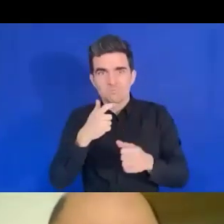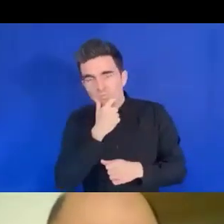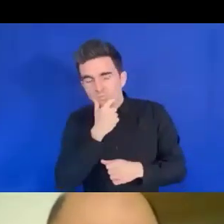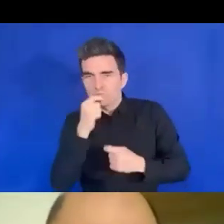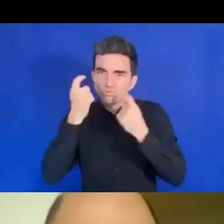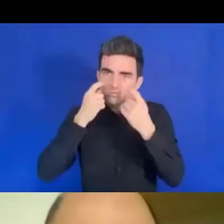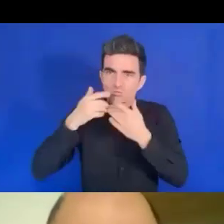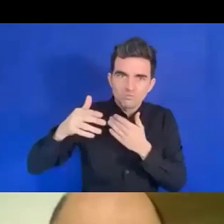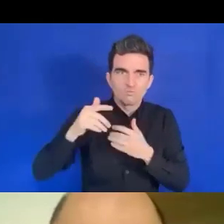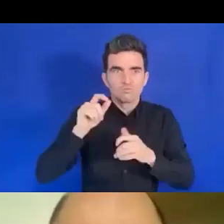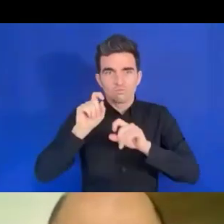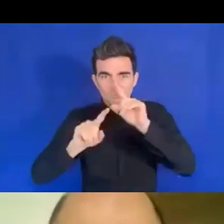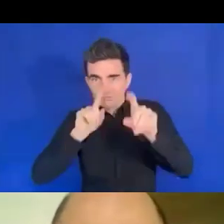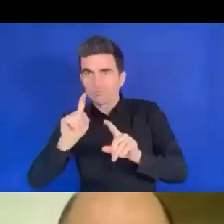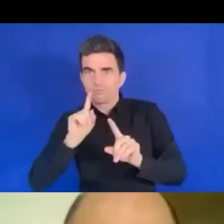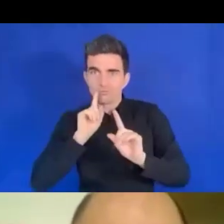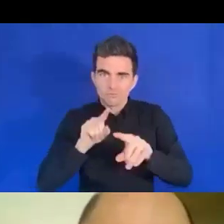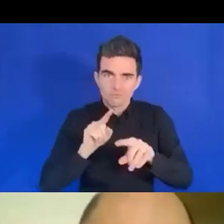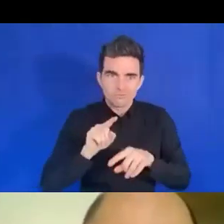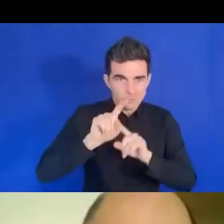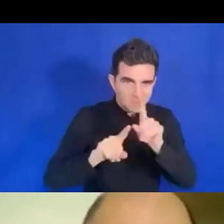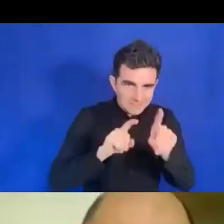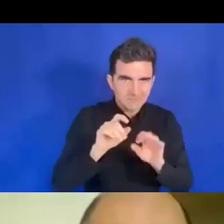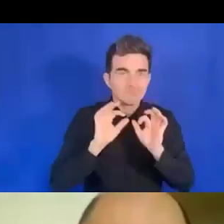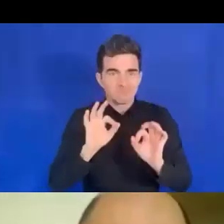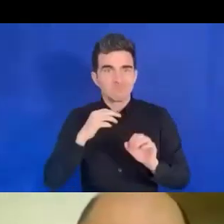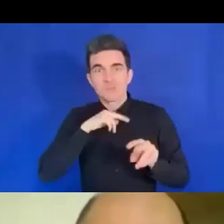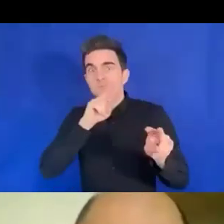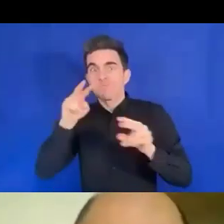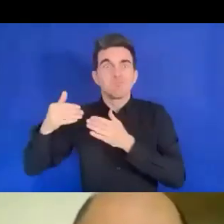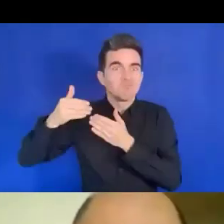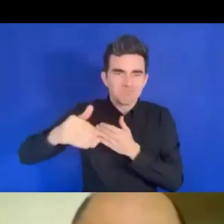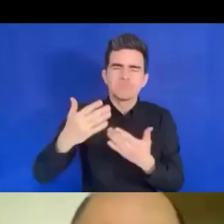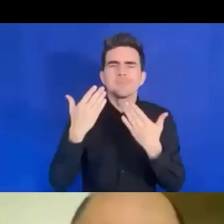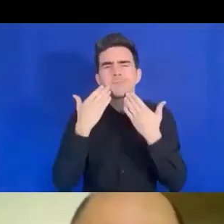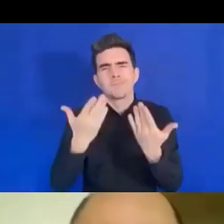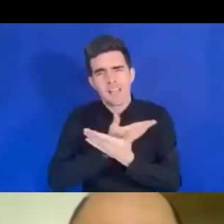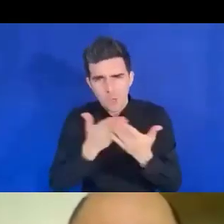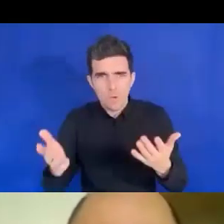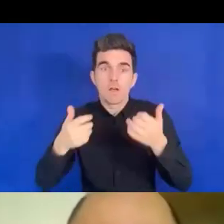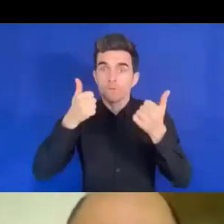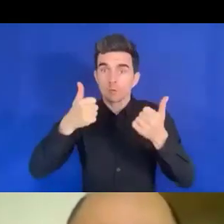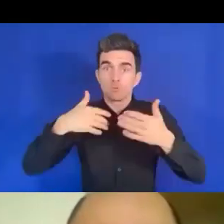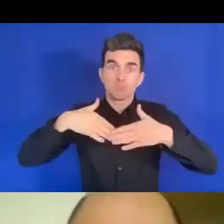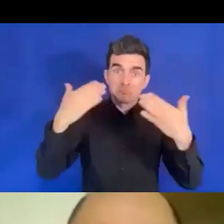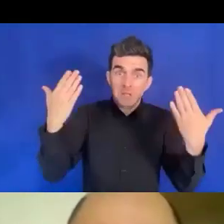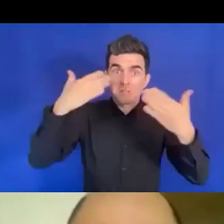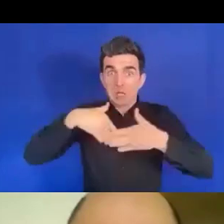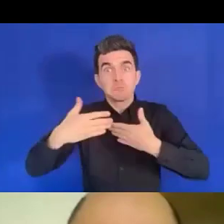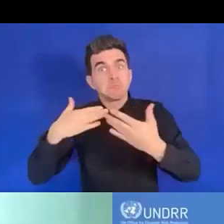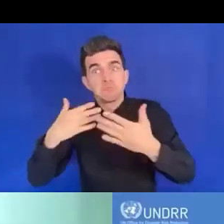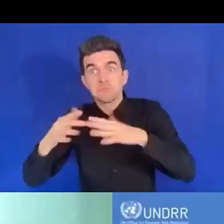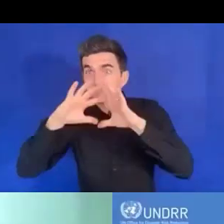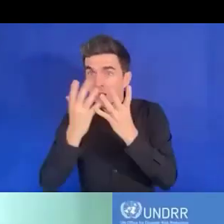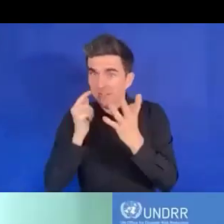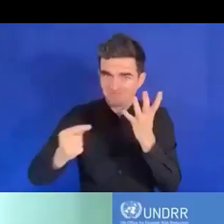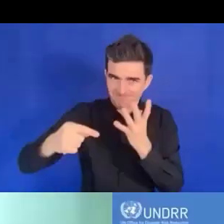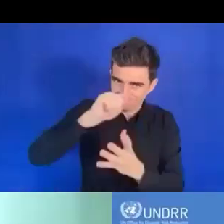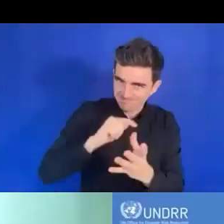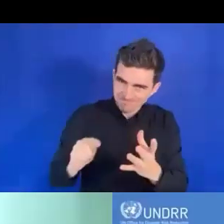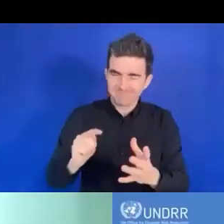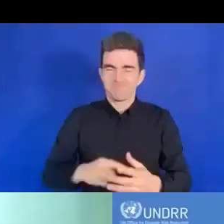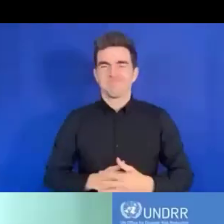succès dans le cadre du quiz. Merci à tous et passez une bonne fin de journée, peu importe où vous vous situez. Merci.